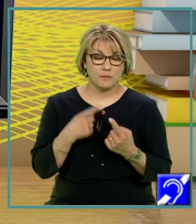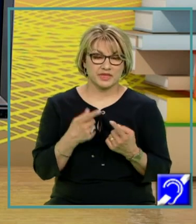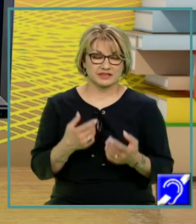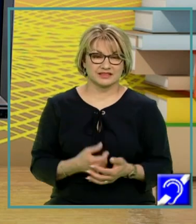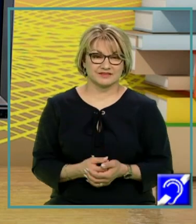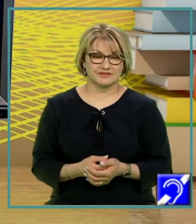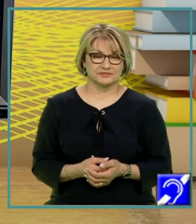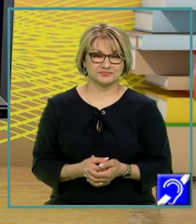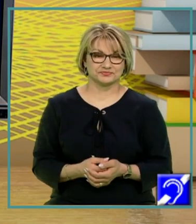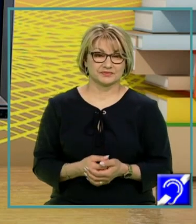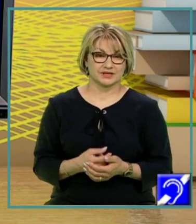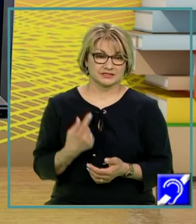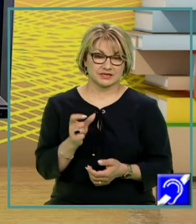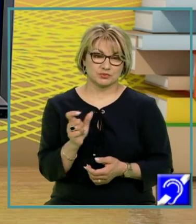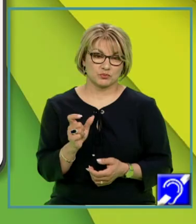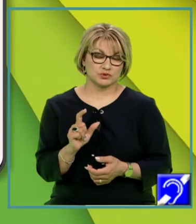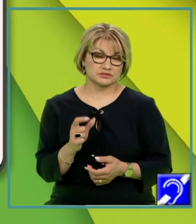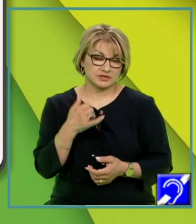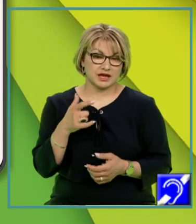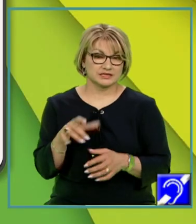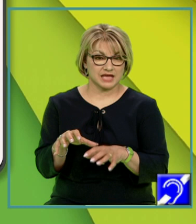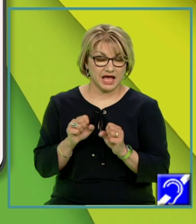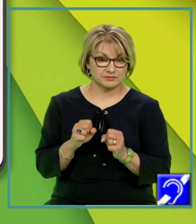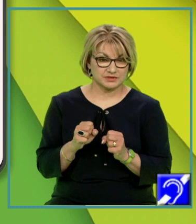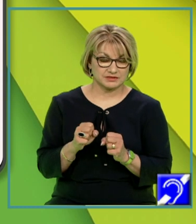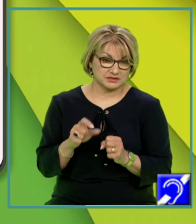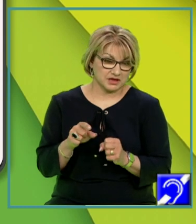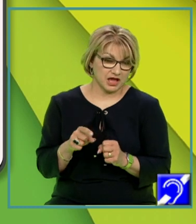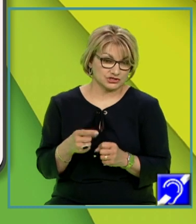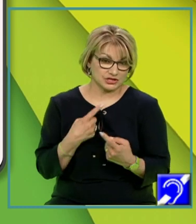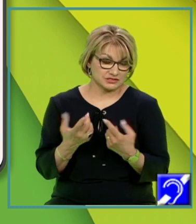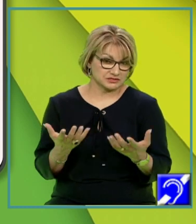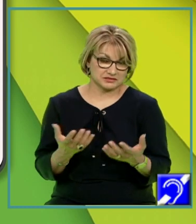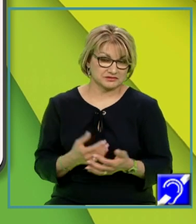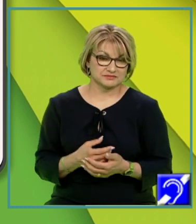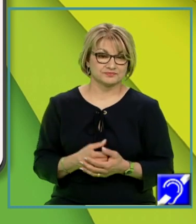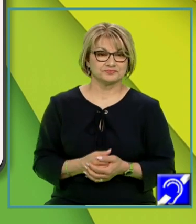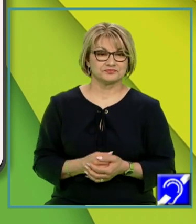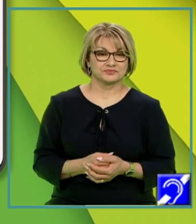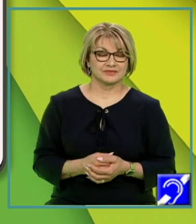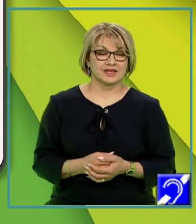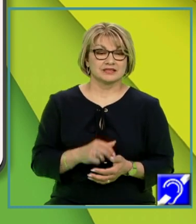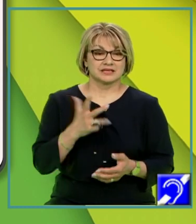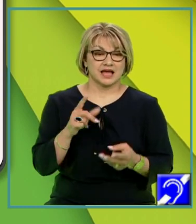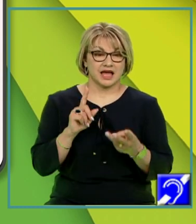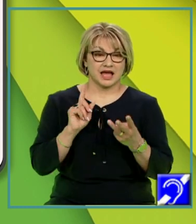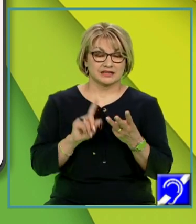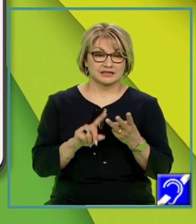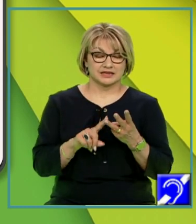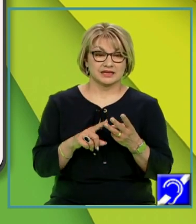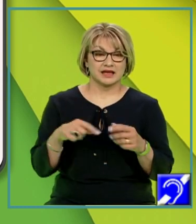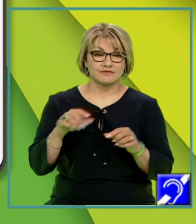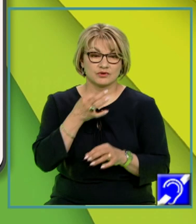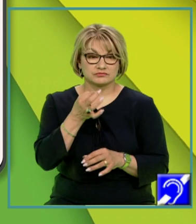admite o parte neinteresată în această dispută. În al treilea rând, o să vă rog să vă exprimați clar și